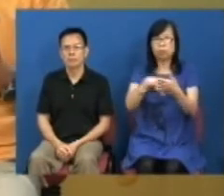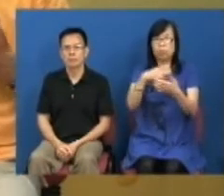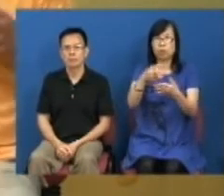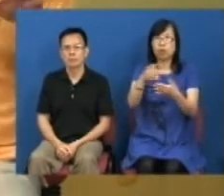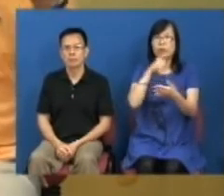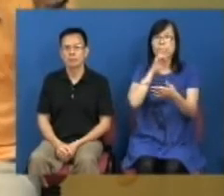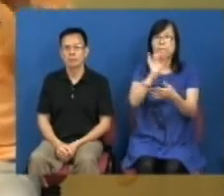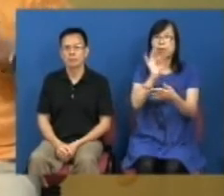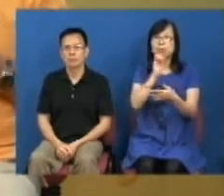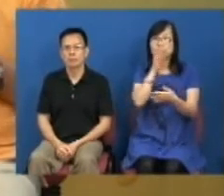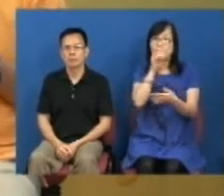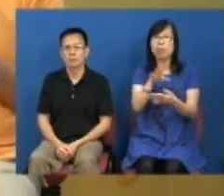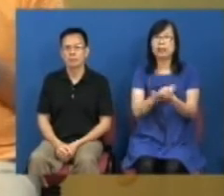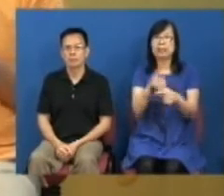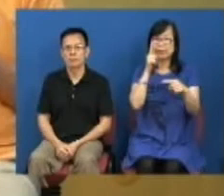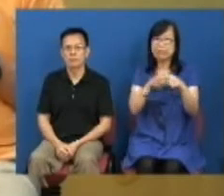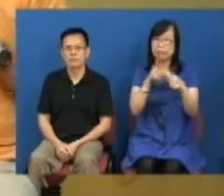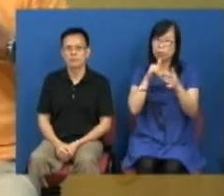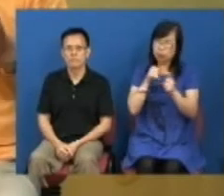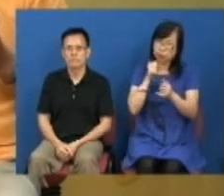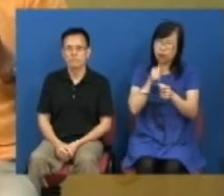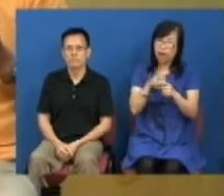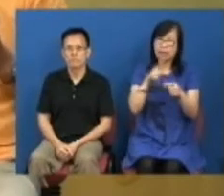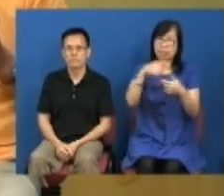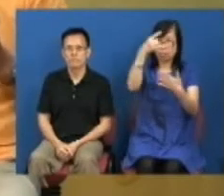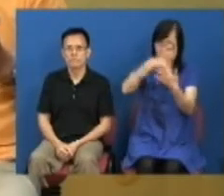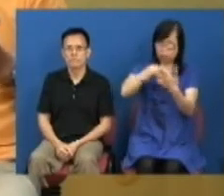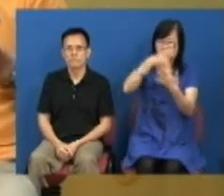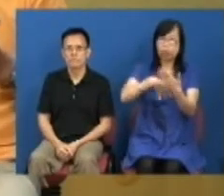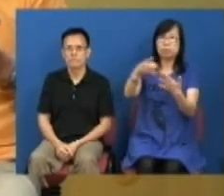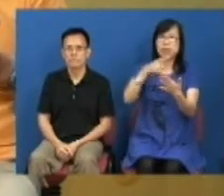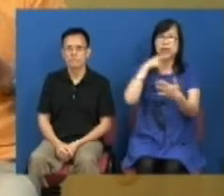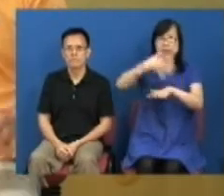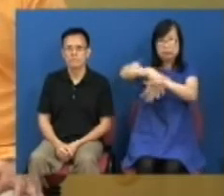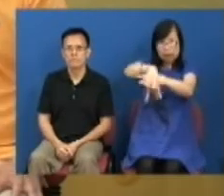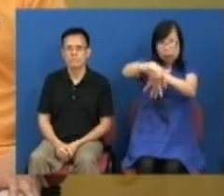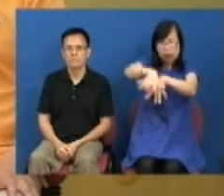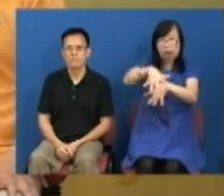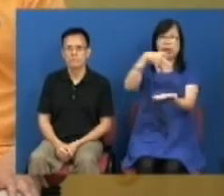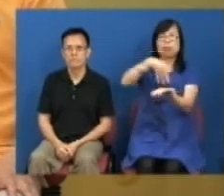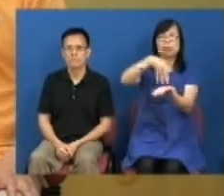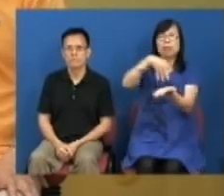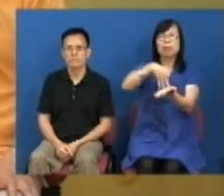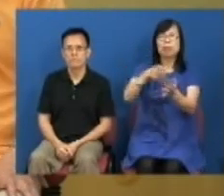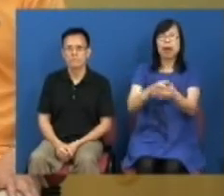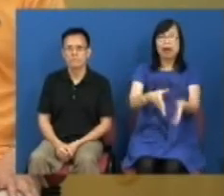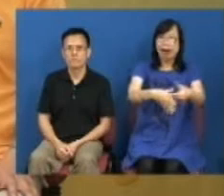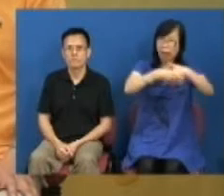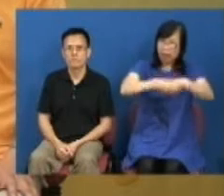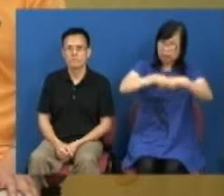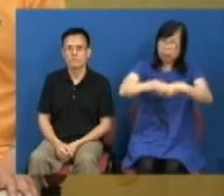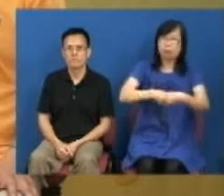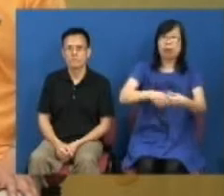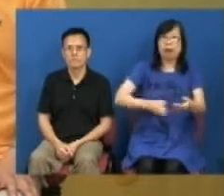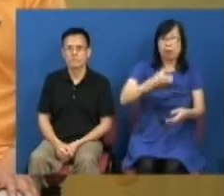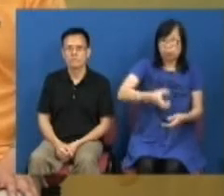够以一个所谓正常的速度前进在过程里面有游行人士或者是参加者去如果握手、筹